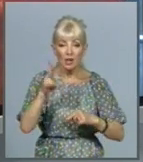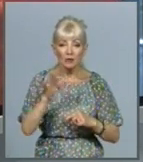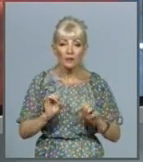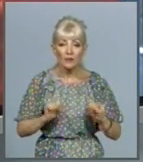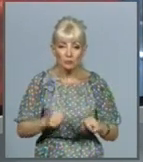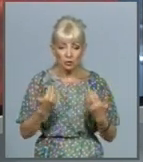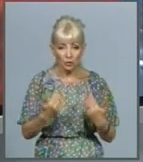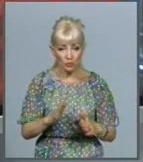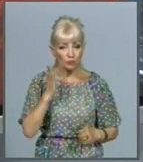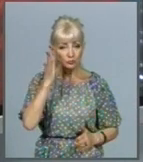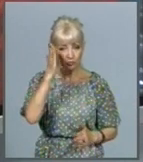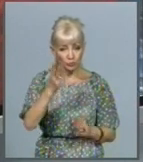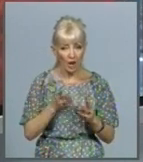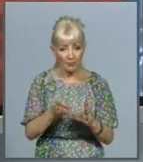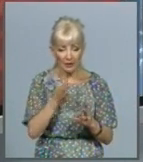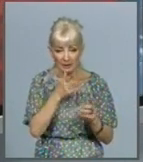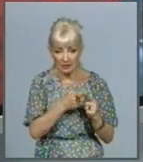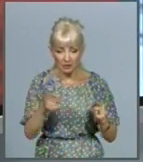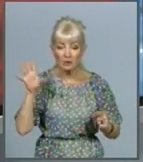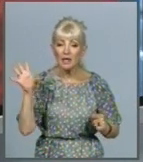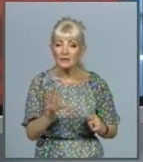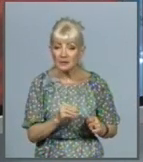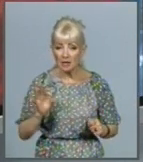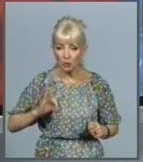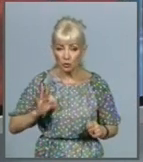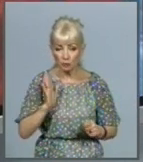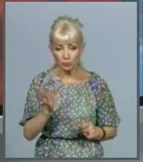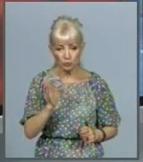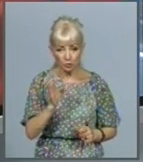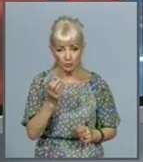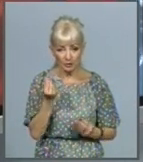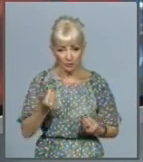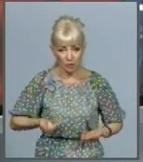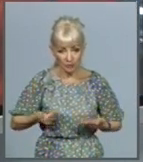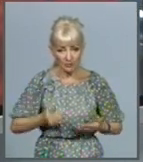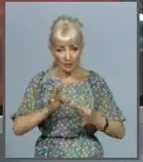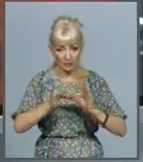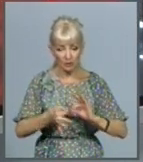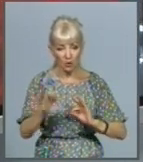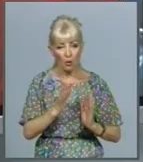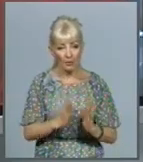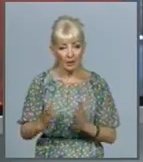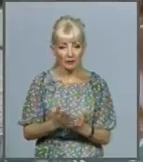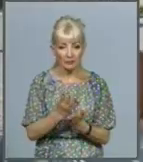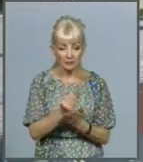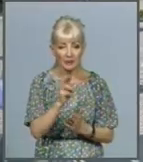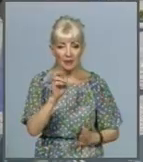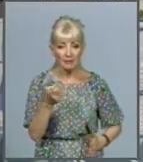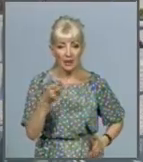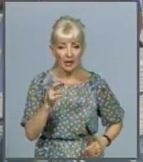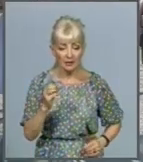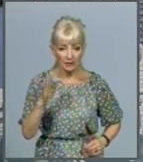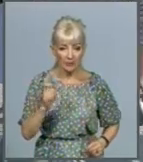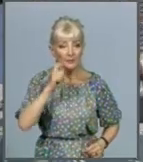опалювального сезону всі пільговики отримають субсидію готівкою. Докладніше про порядок виплати Яна Біляєва. Багато